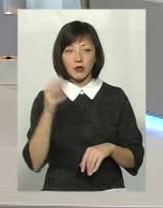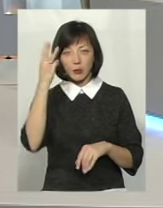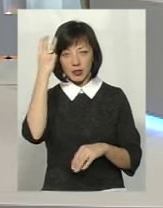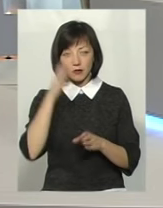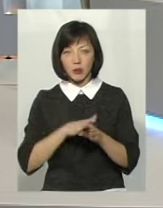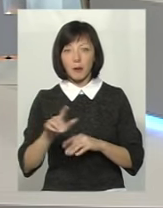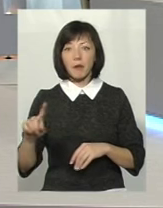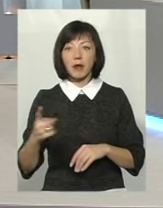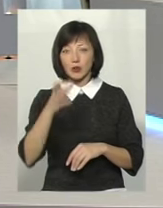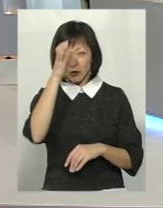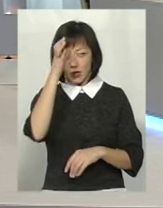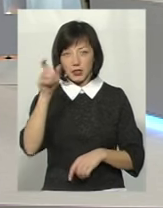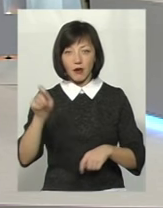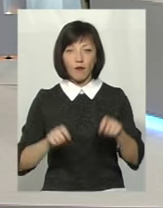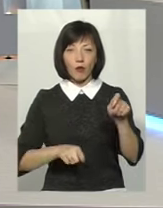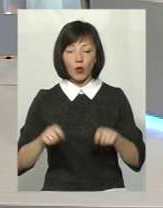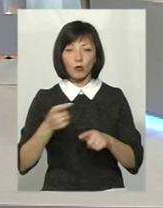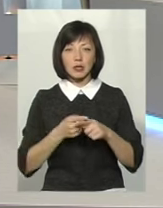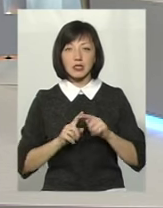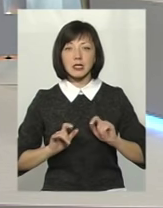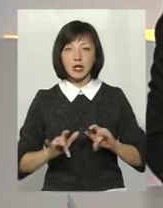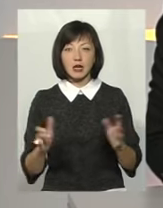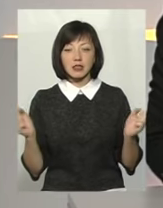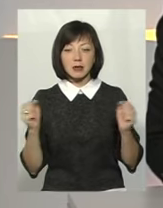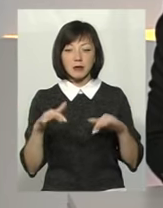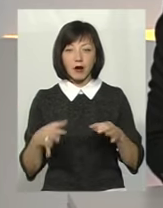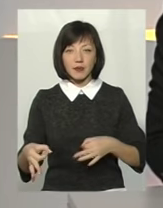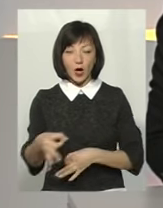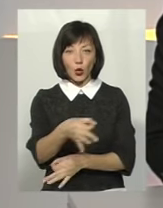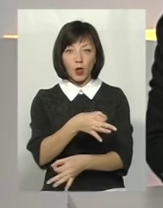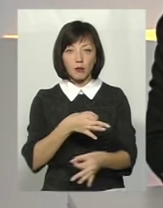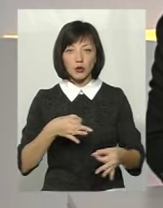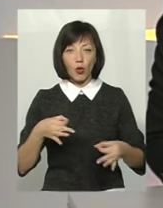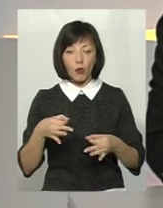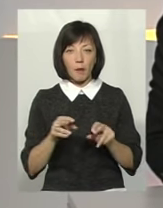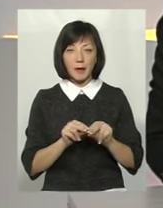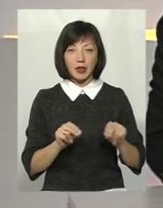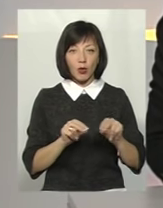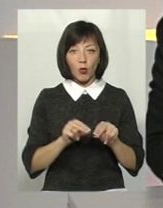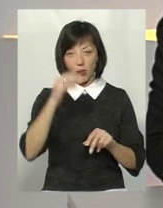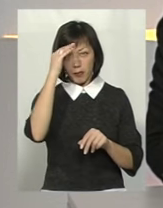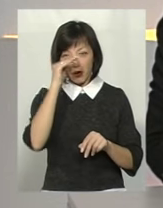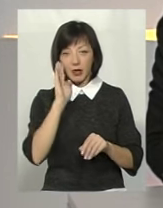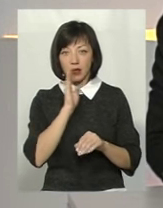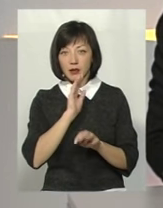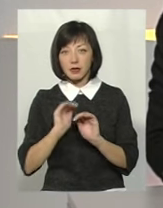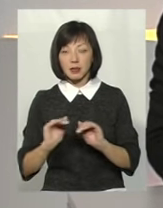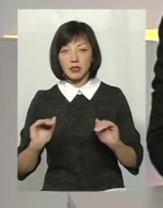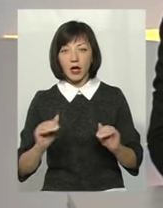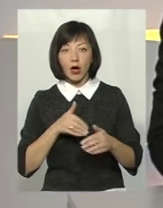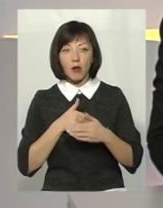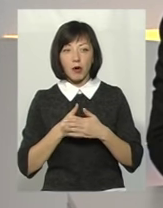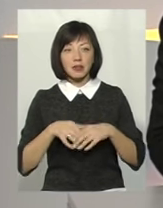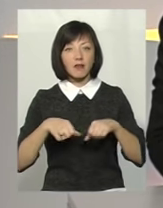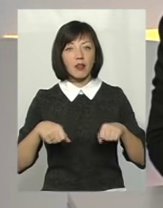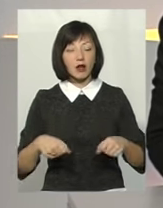перший освітянський форум. Це захід, який зібрав за круглим столом педагогів, батьків, школярів, громадськість та